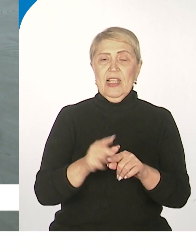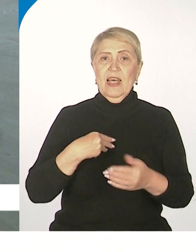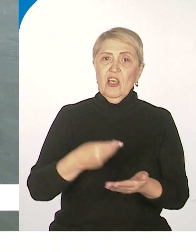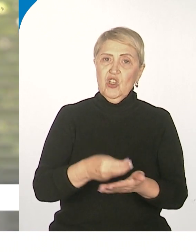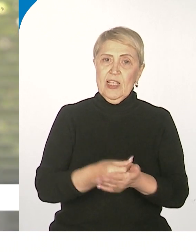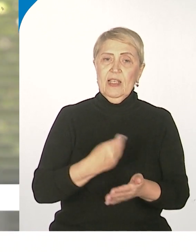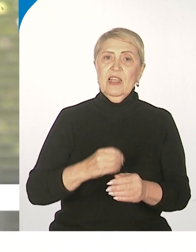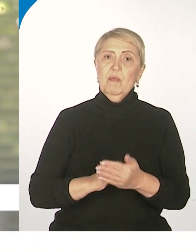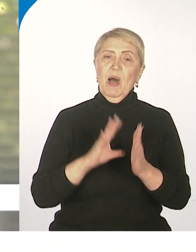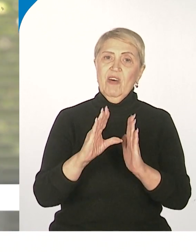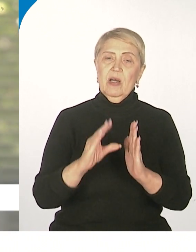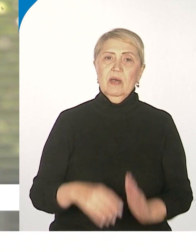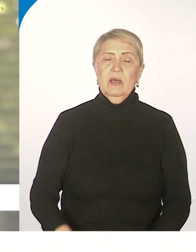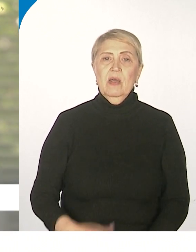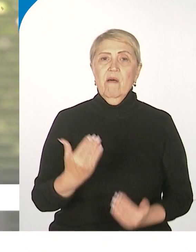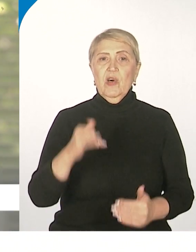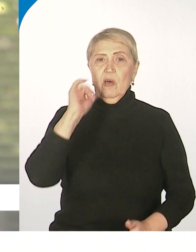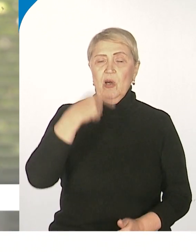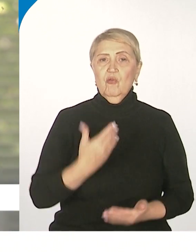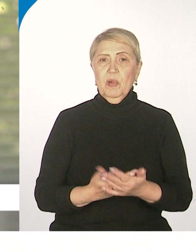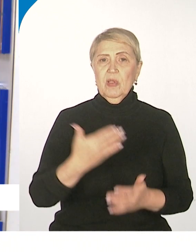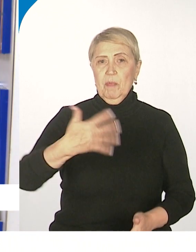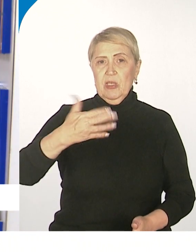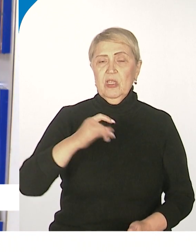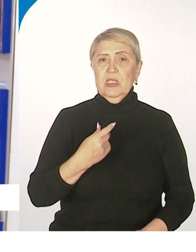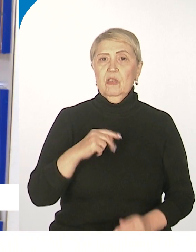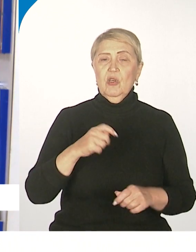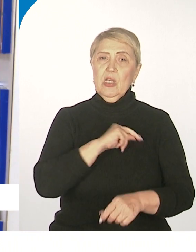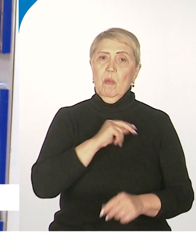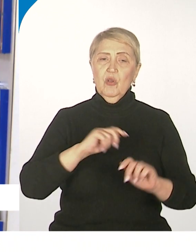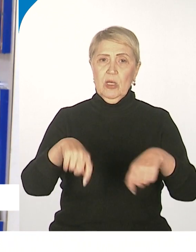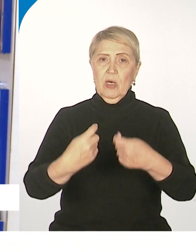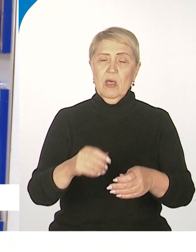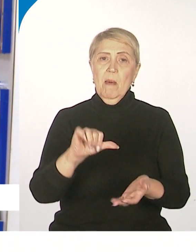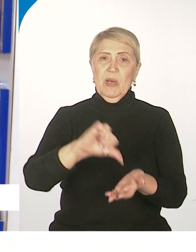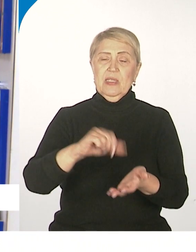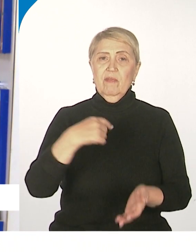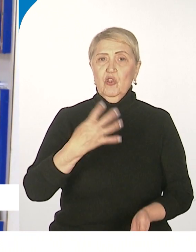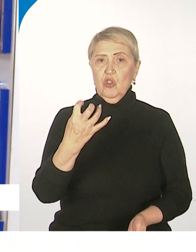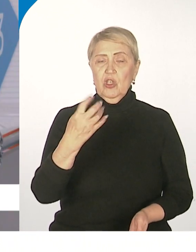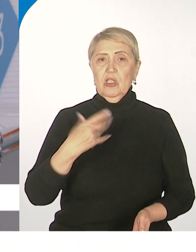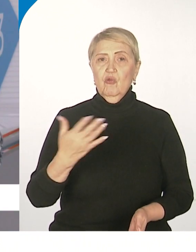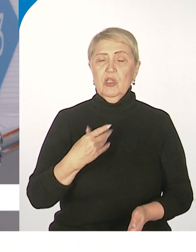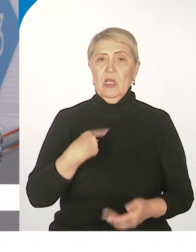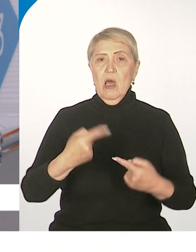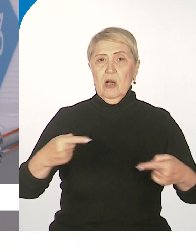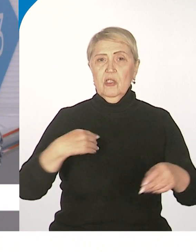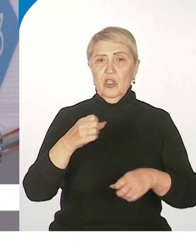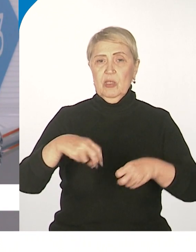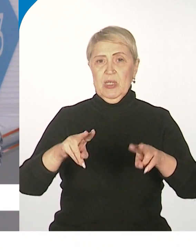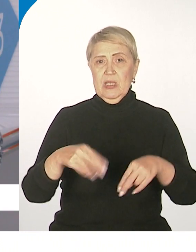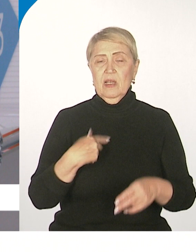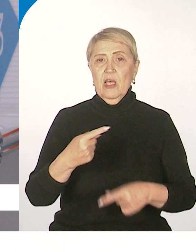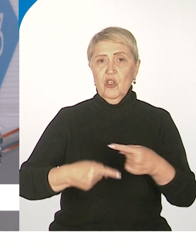этих надбавок. В этом году порядка 50 работодателей предоставили около 400 вакансий для трудоустройства несовершеннолетних через